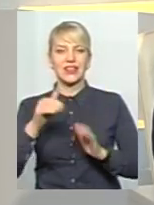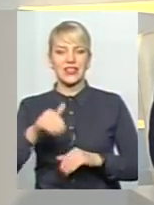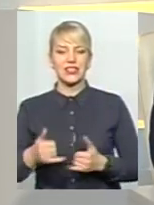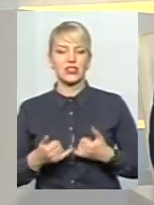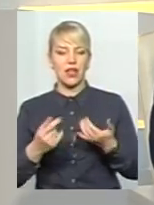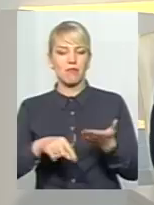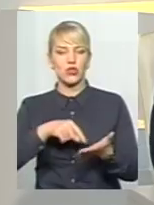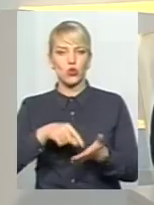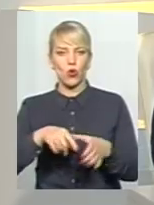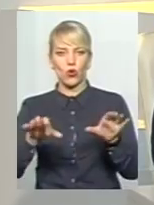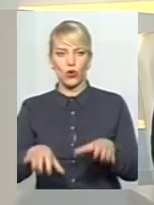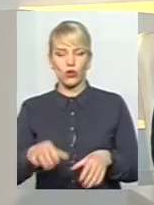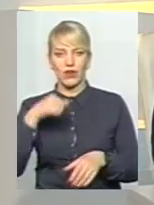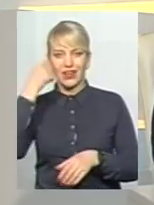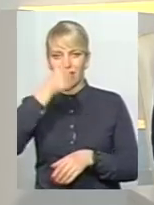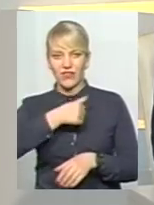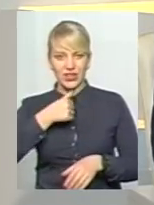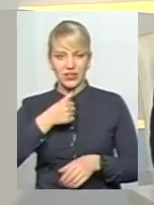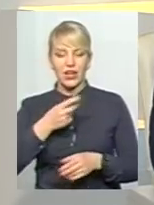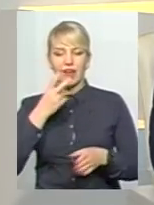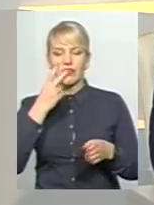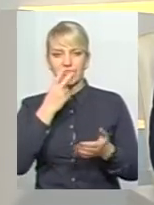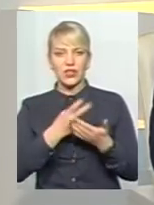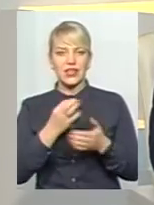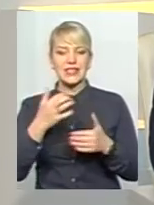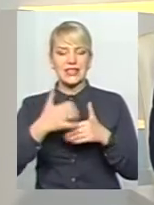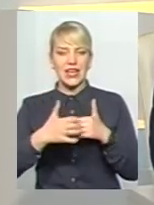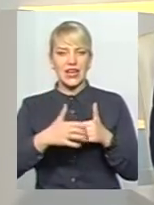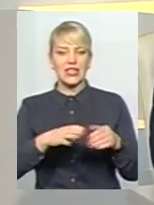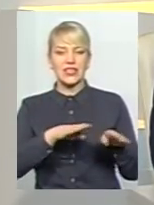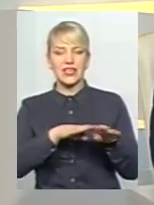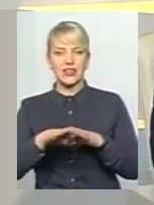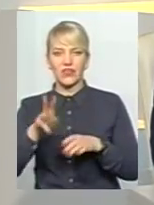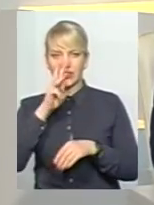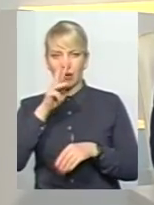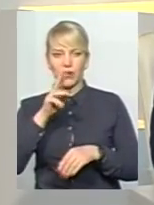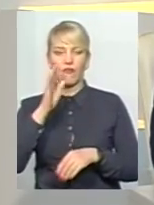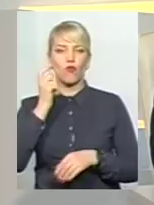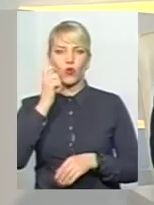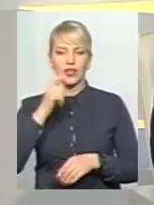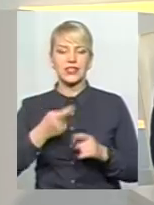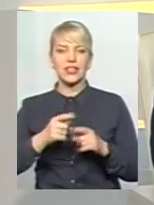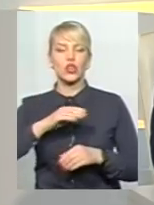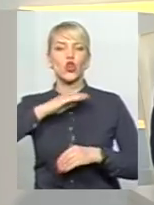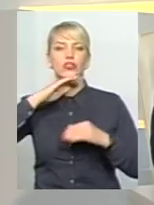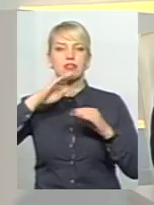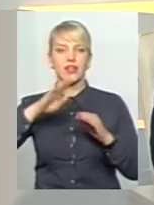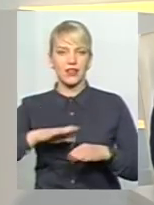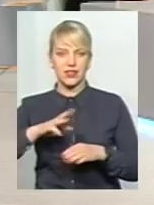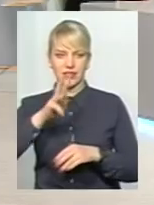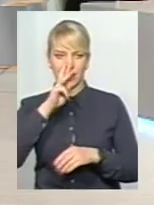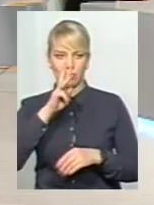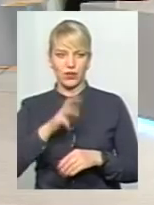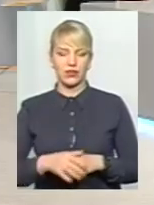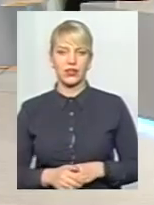голови в рік, зважаючи на середній рівень заробітної плати по Україні, наразі це достатня заробітна плата. Рятуюся б не